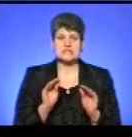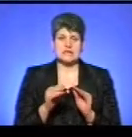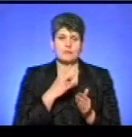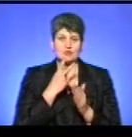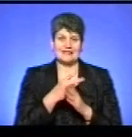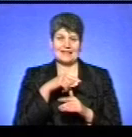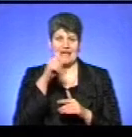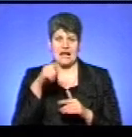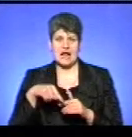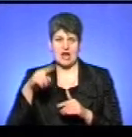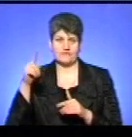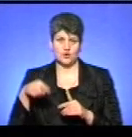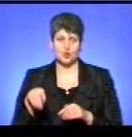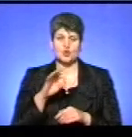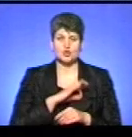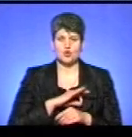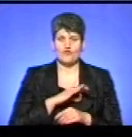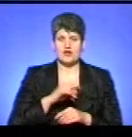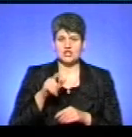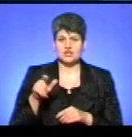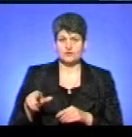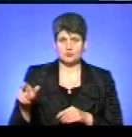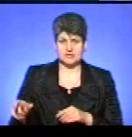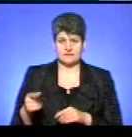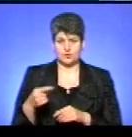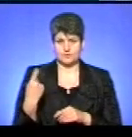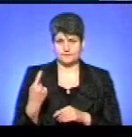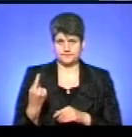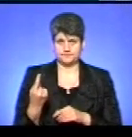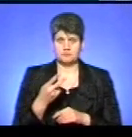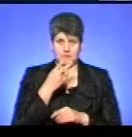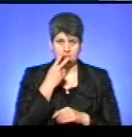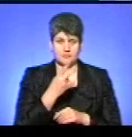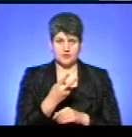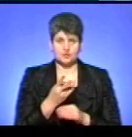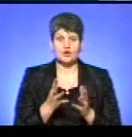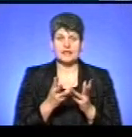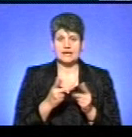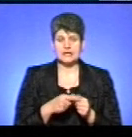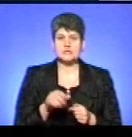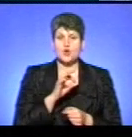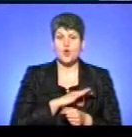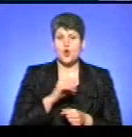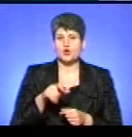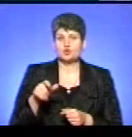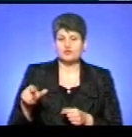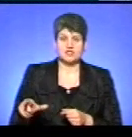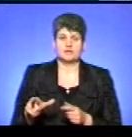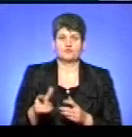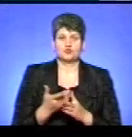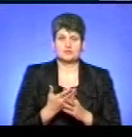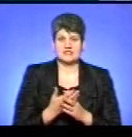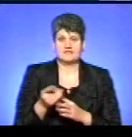графіку щодо користувачів субсидій на Тернопільщині. Ми бачимо, що кількість користувачів субсидій у Тернопільській області